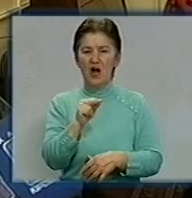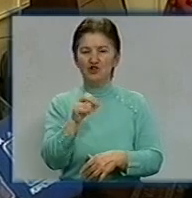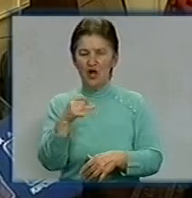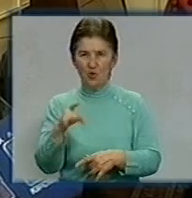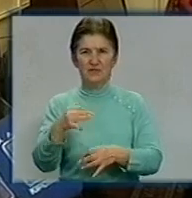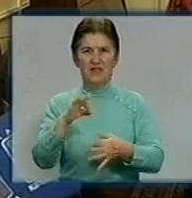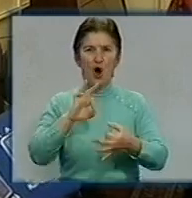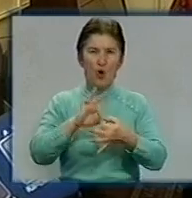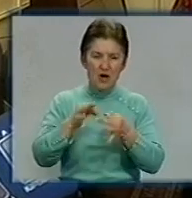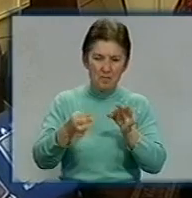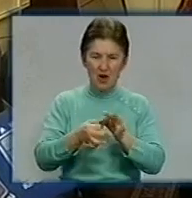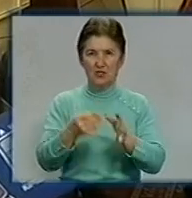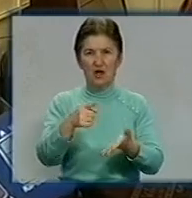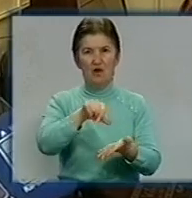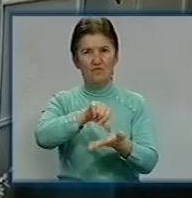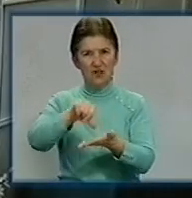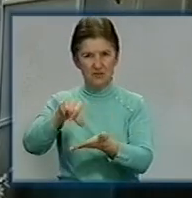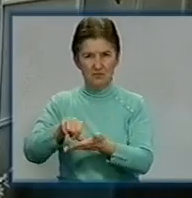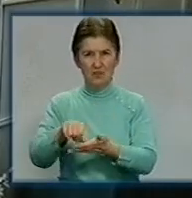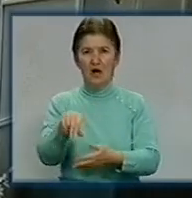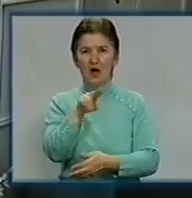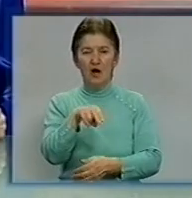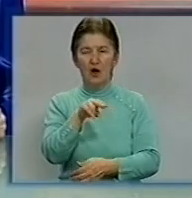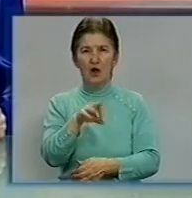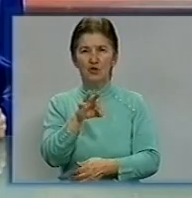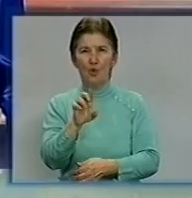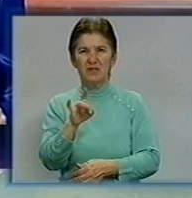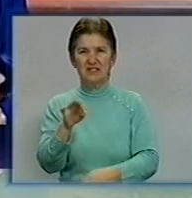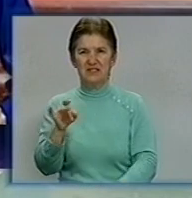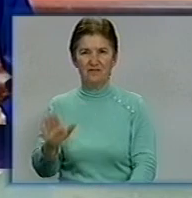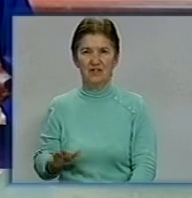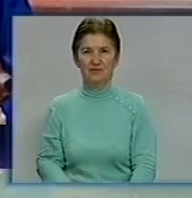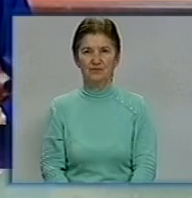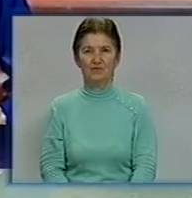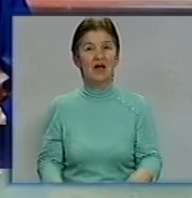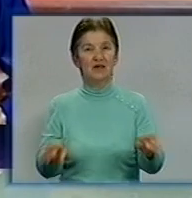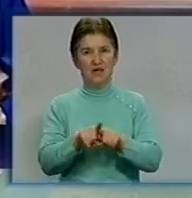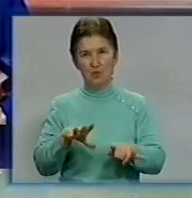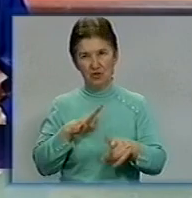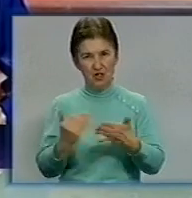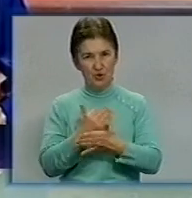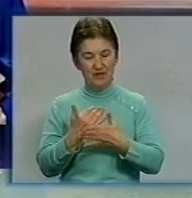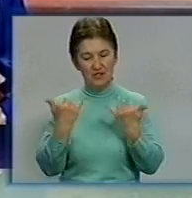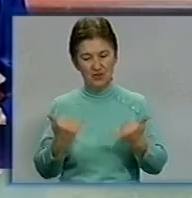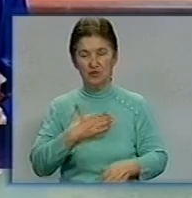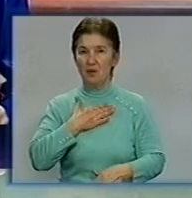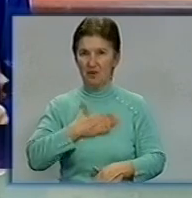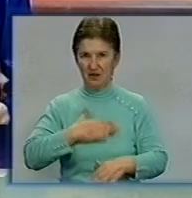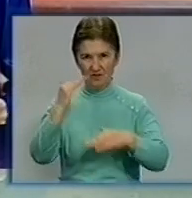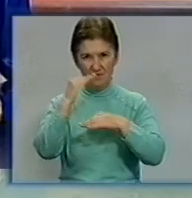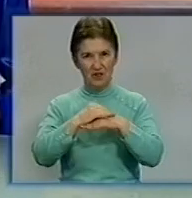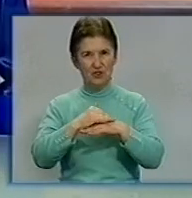проводилися в Києві. Виступав колектив домристів. Таким були новини сьогодні. Бажаю вам приємного вечору, але не